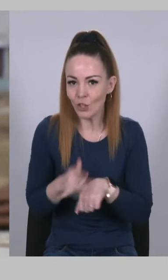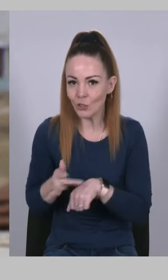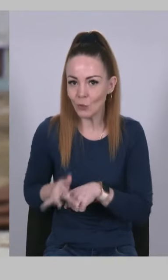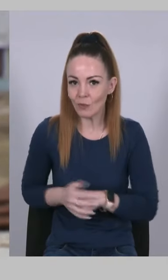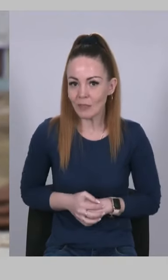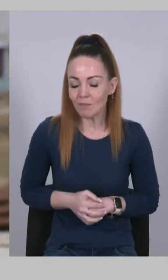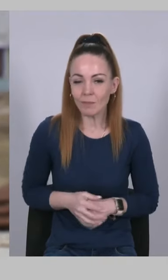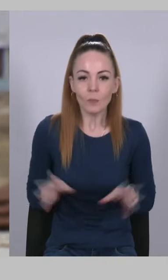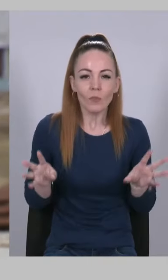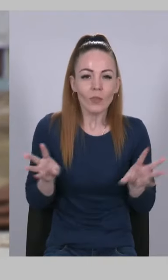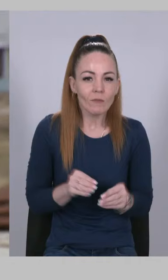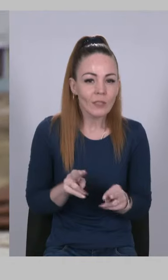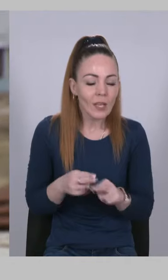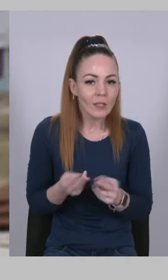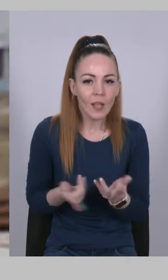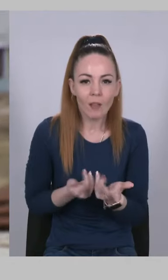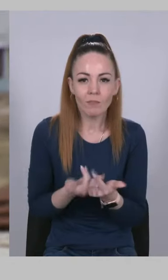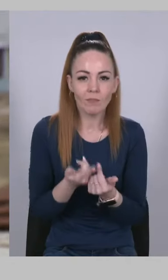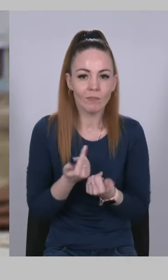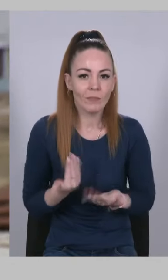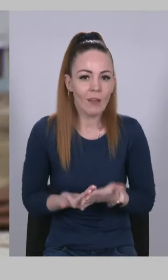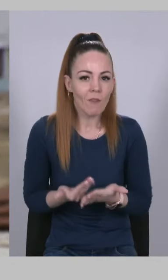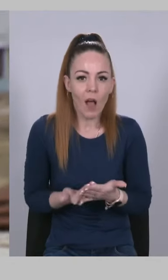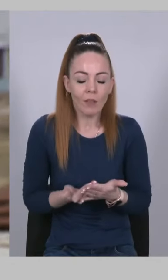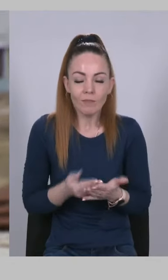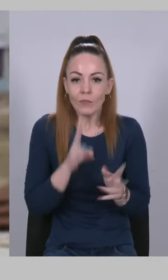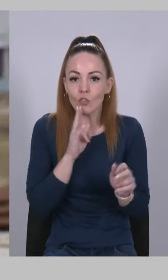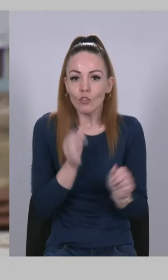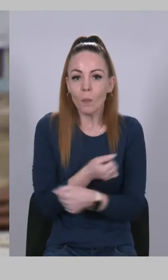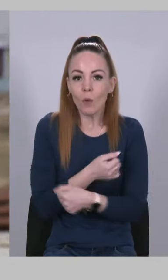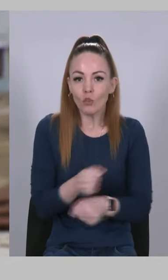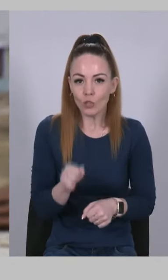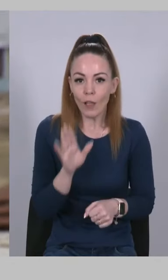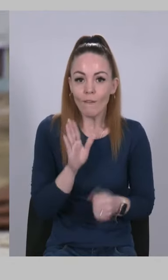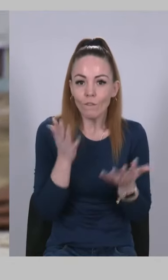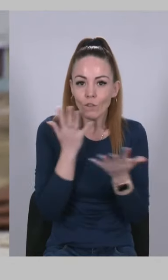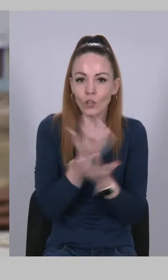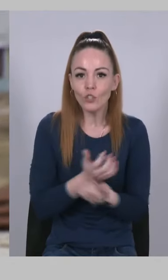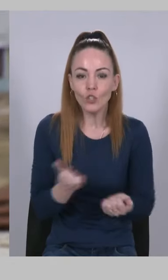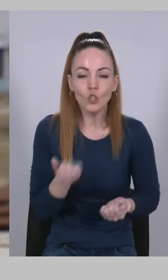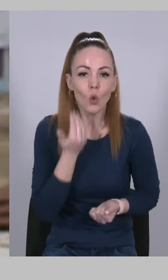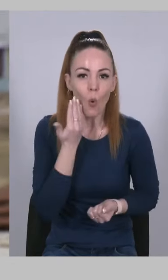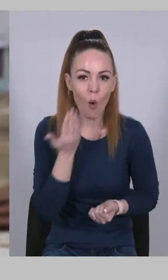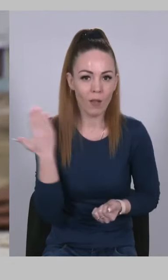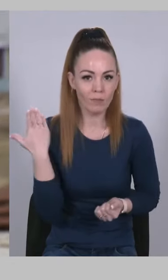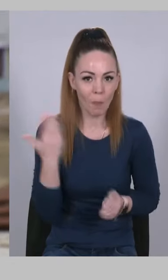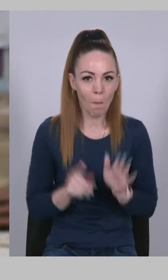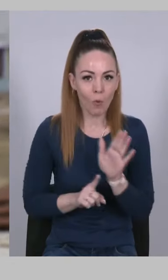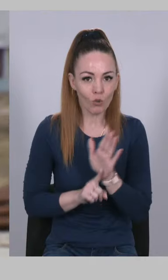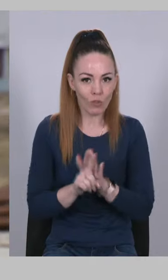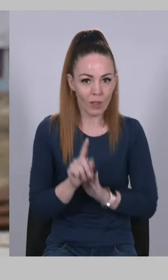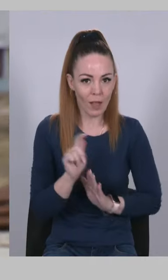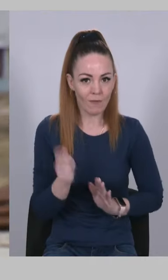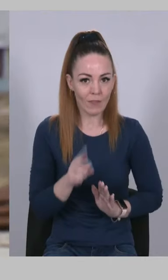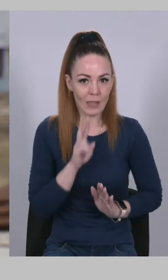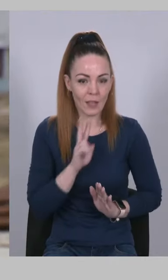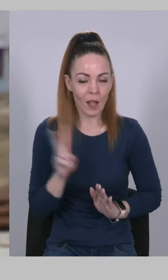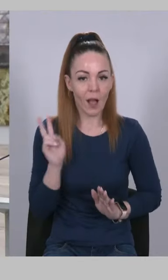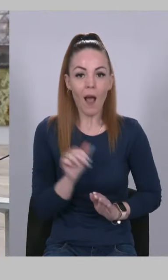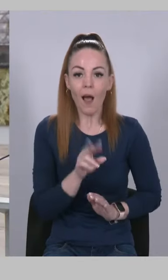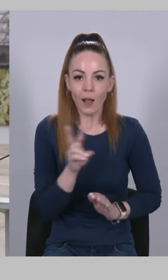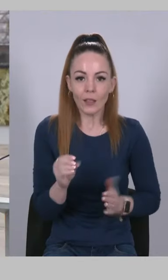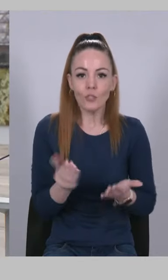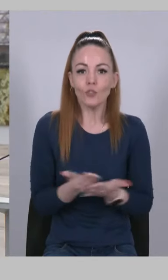Все це здавалося неможливим у ніч, коли почалася війна. Але знову і знову